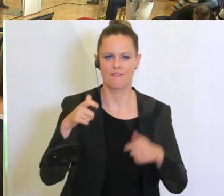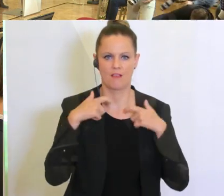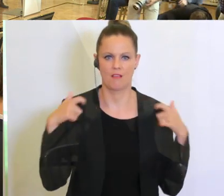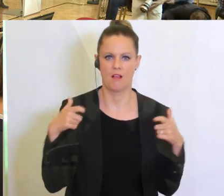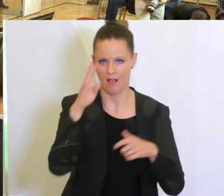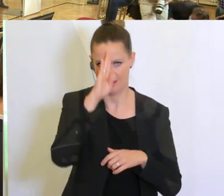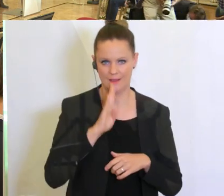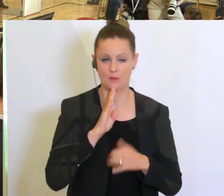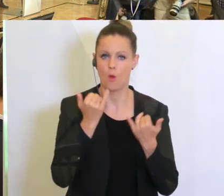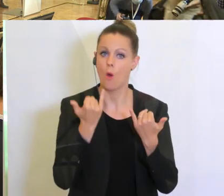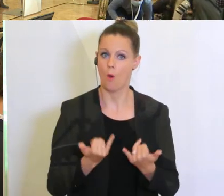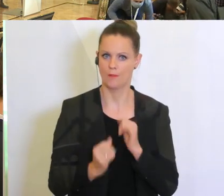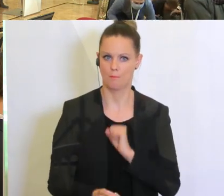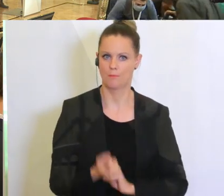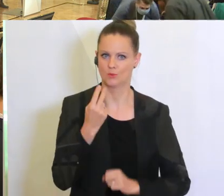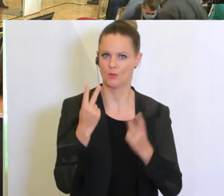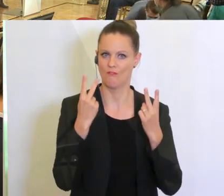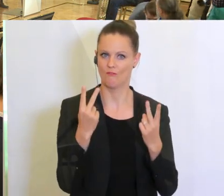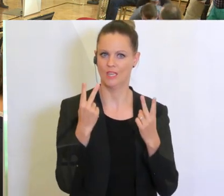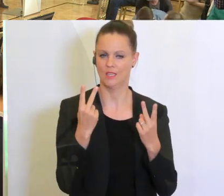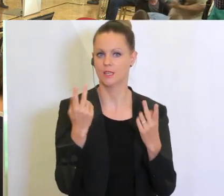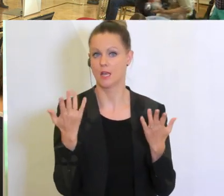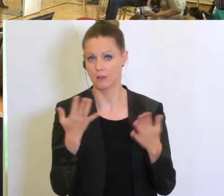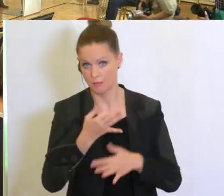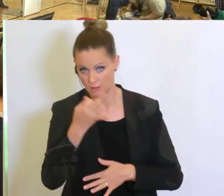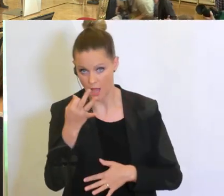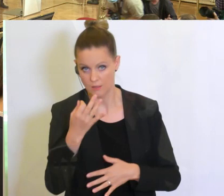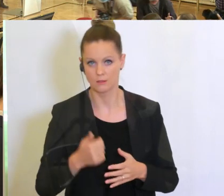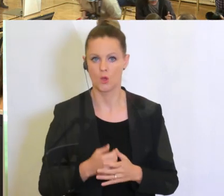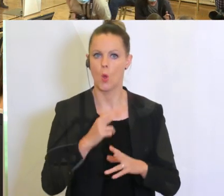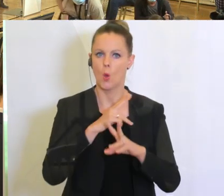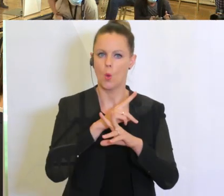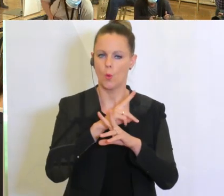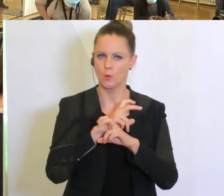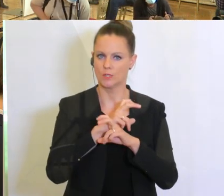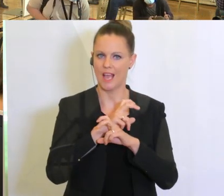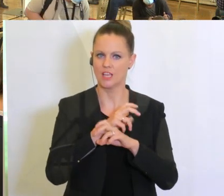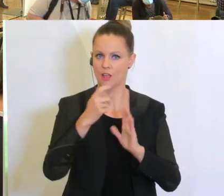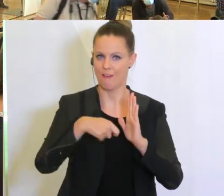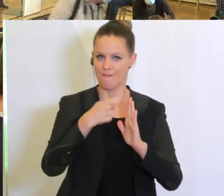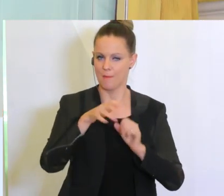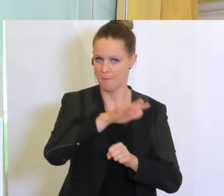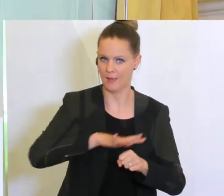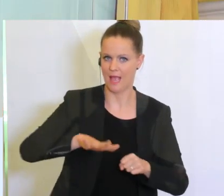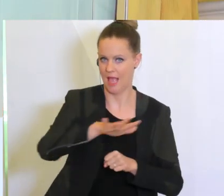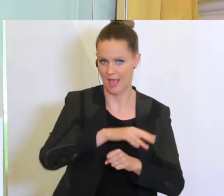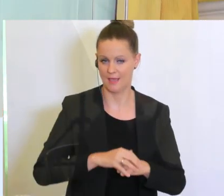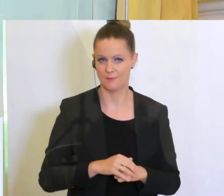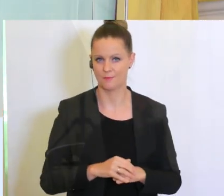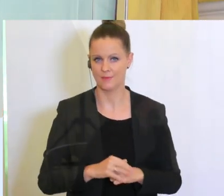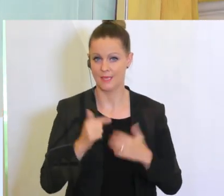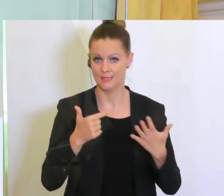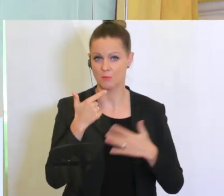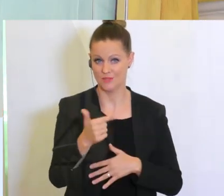Ja, es ist heute ein ganz besonders wichtiger Tag für das österreichische Filmwesen. Der 27.